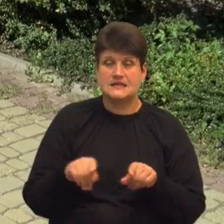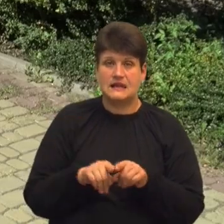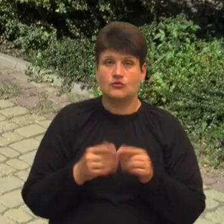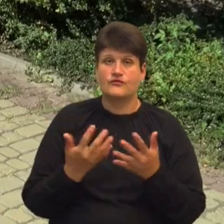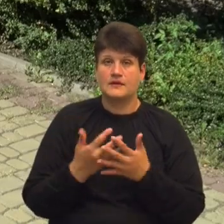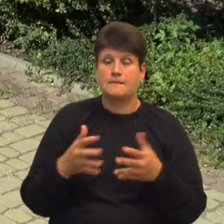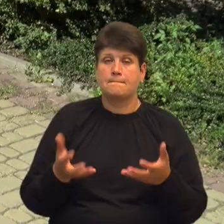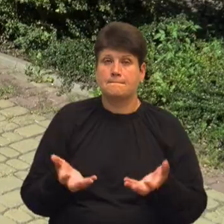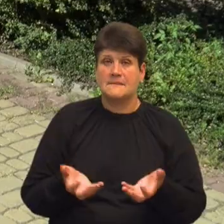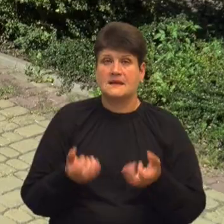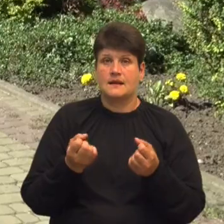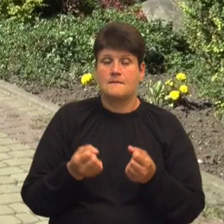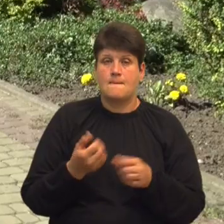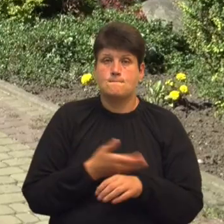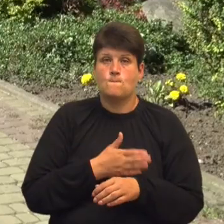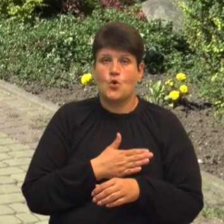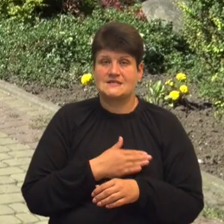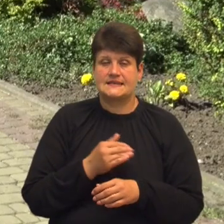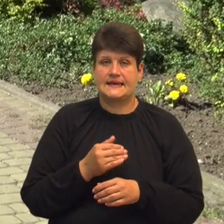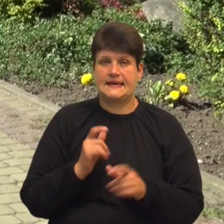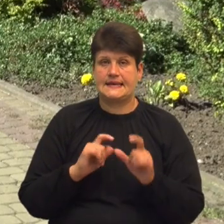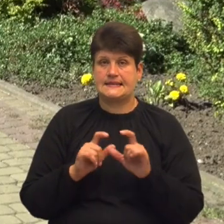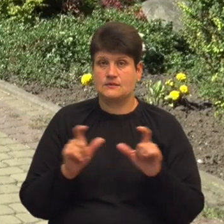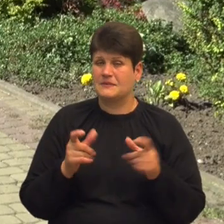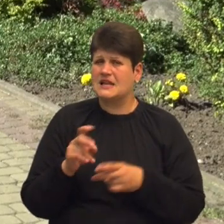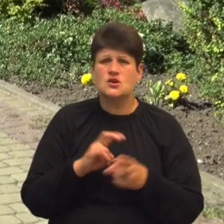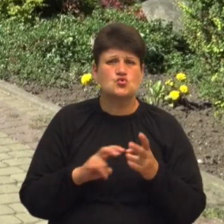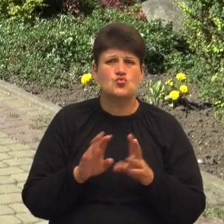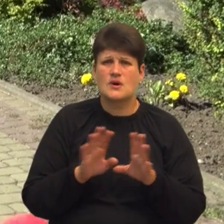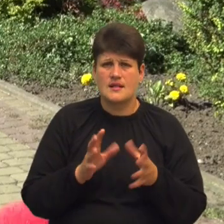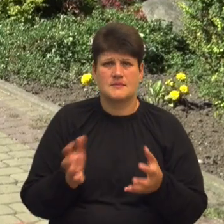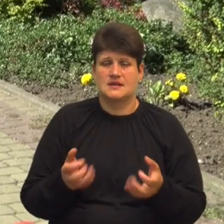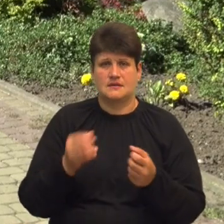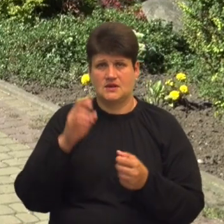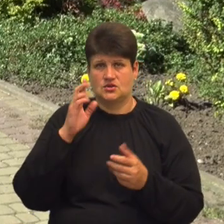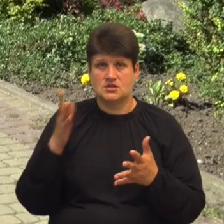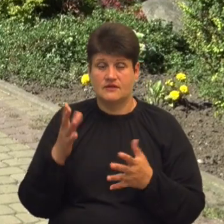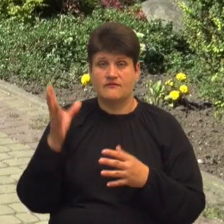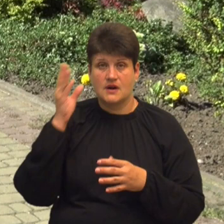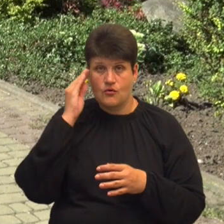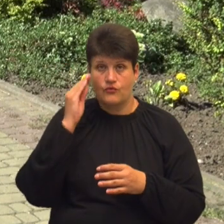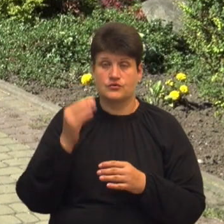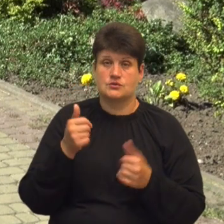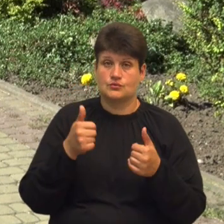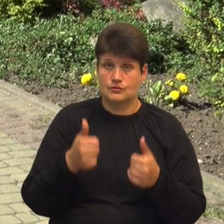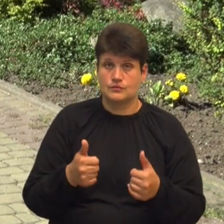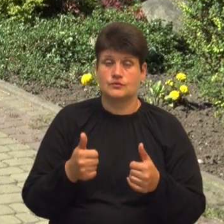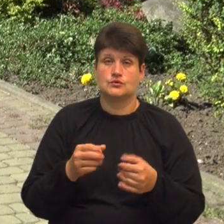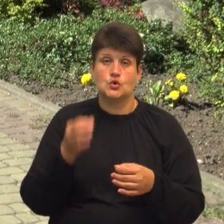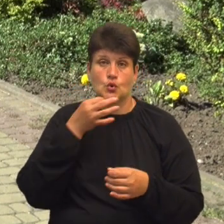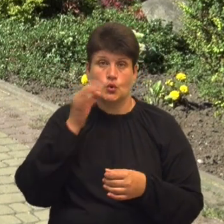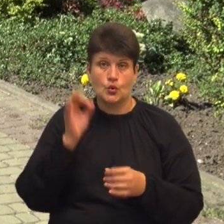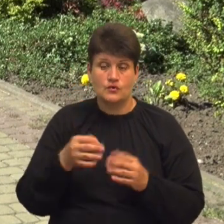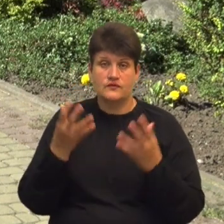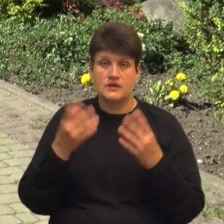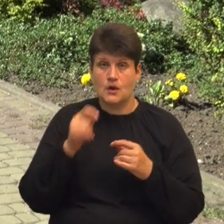виконавча продюсерка Богдана Семен. «Ми не шукали підтримки в державах. Враховуючи попередній дуже позитивний досвід Дня